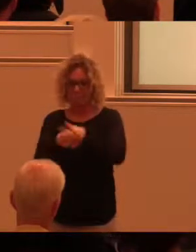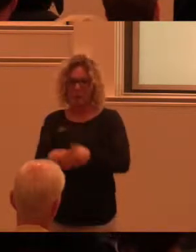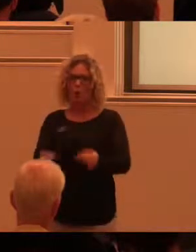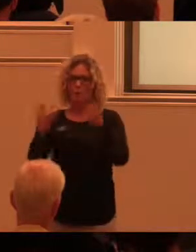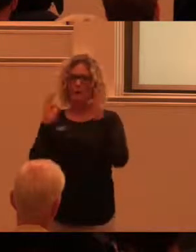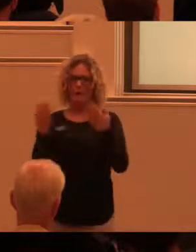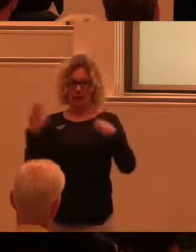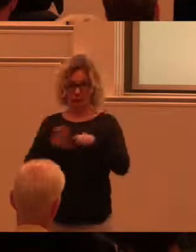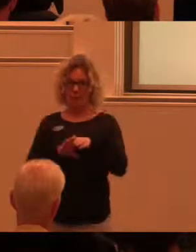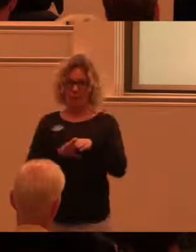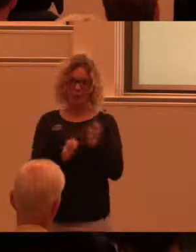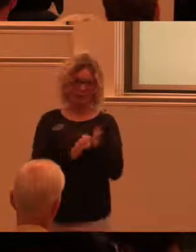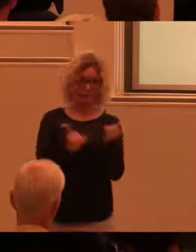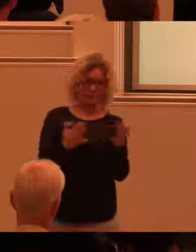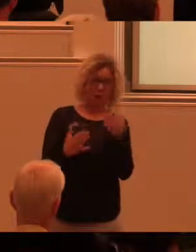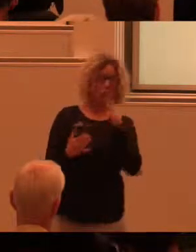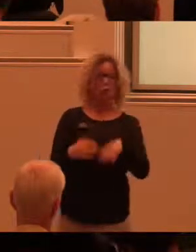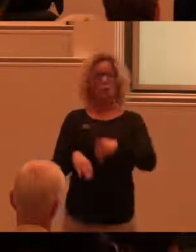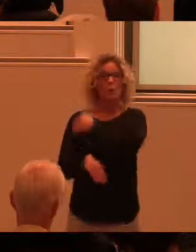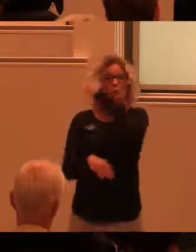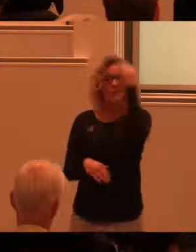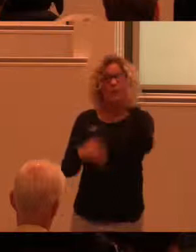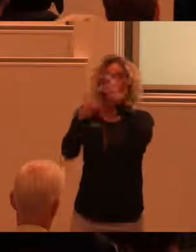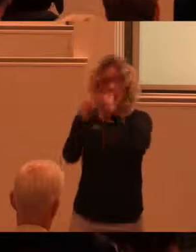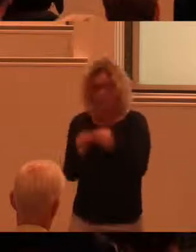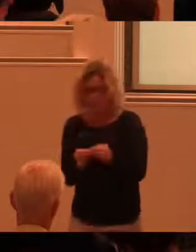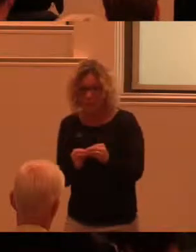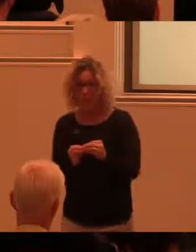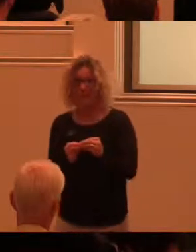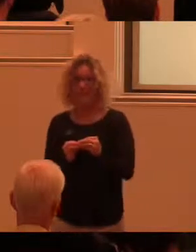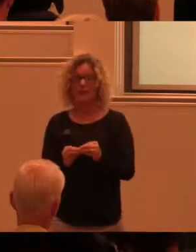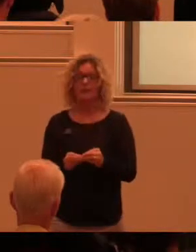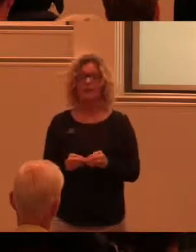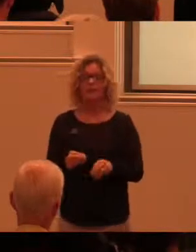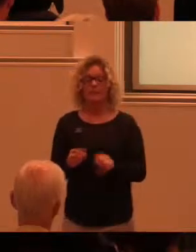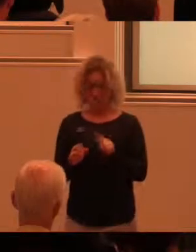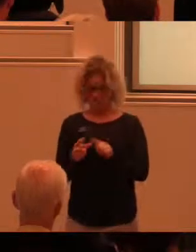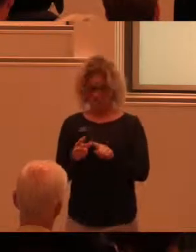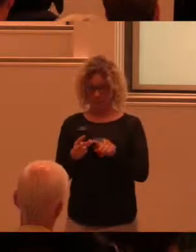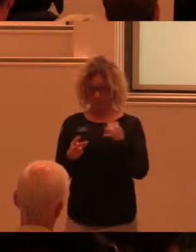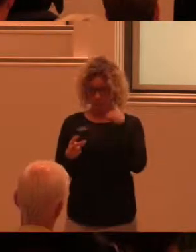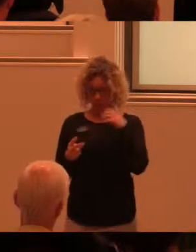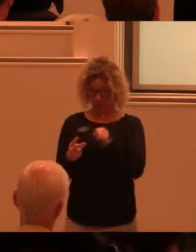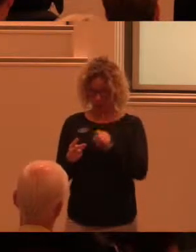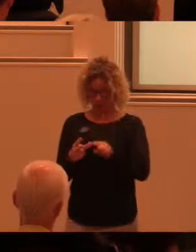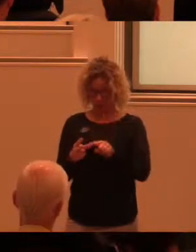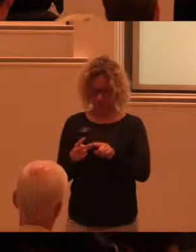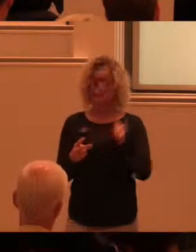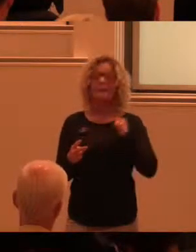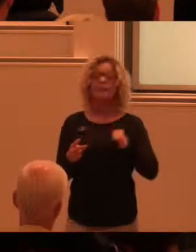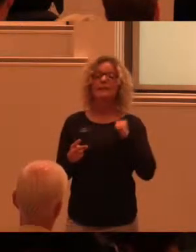Vi kommer senare prata om det universellt utformade. Det andra i konceptet är att